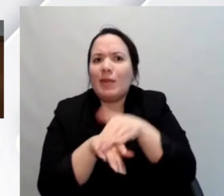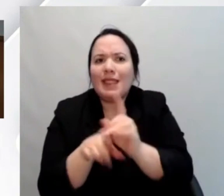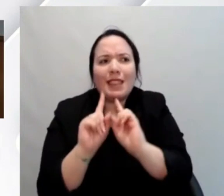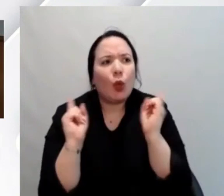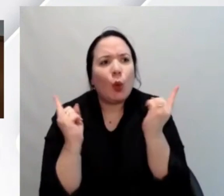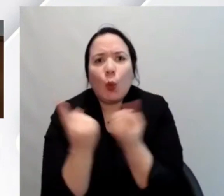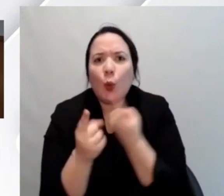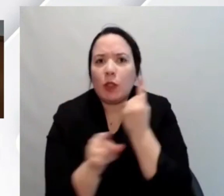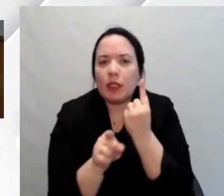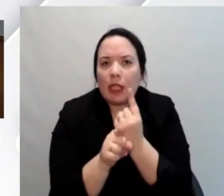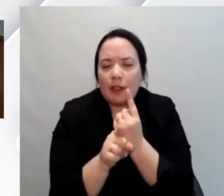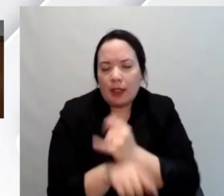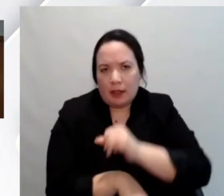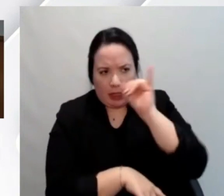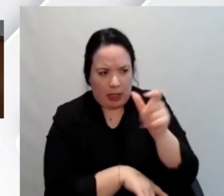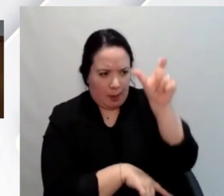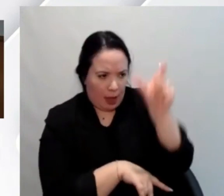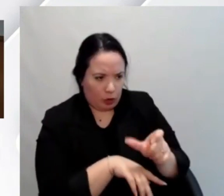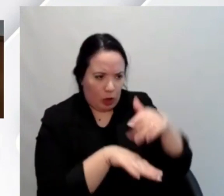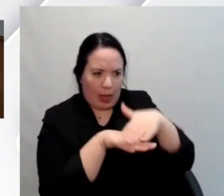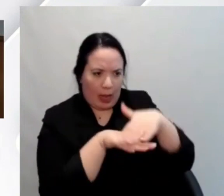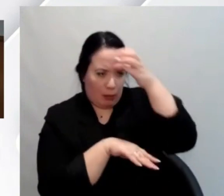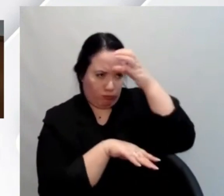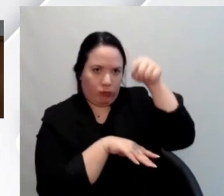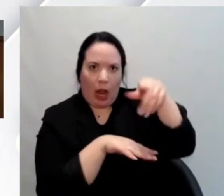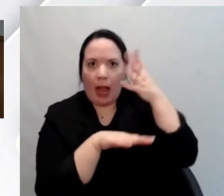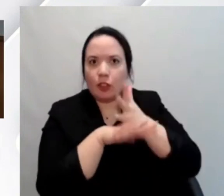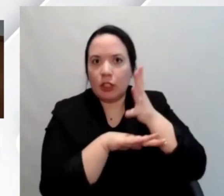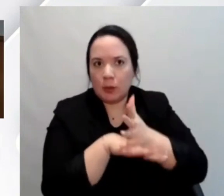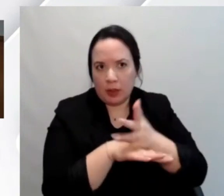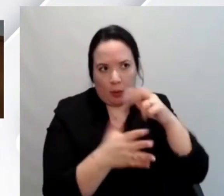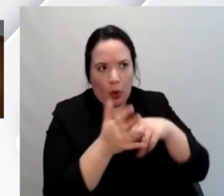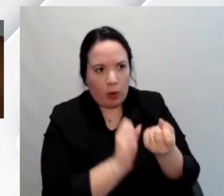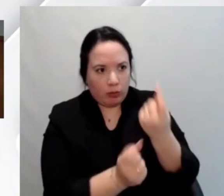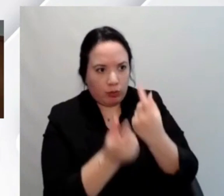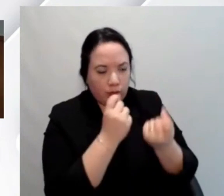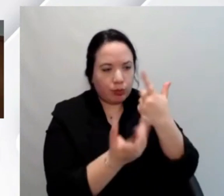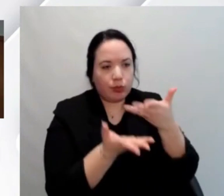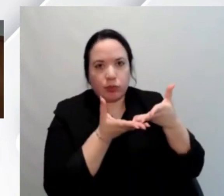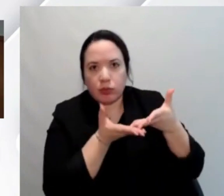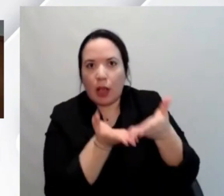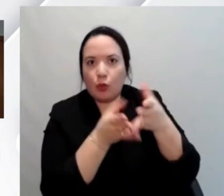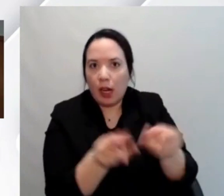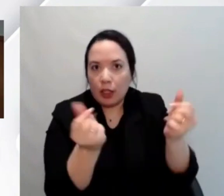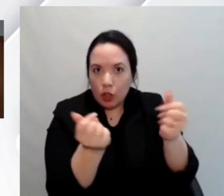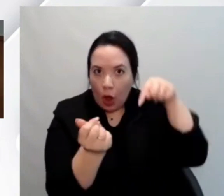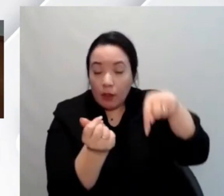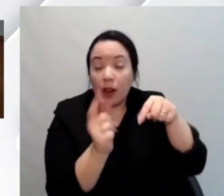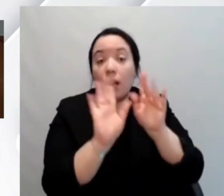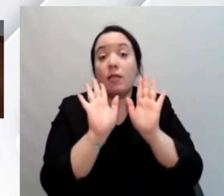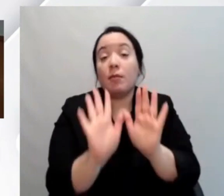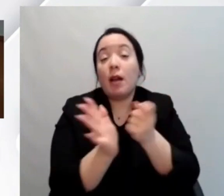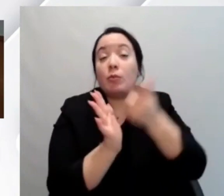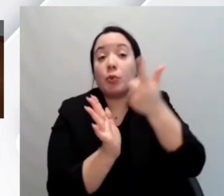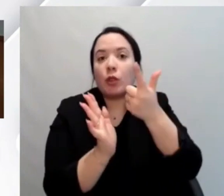bisogna sì avere l'esperto di accessibilità che è in grado di risolvere aiutare a risolvere i problemi di accessibilità ma è